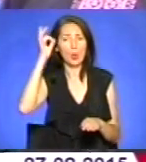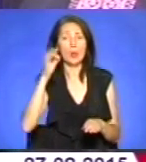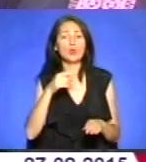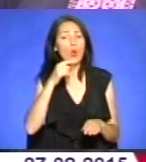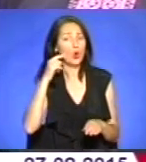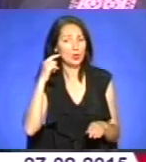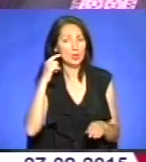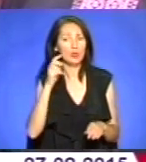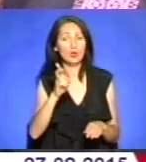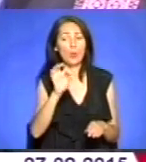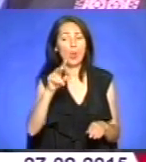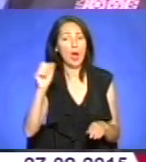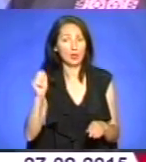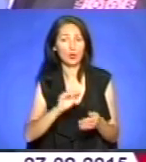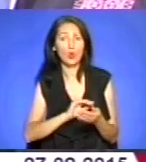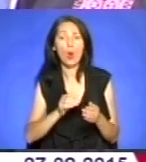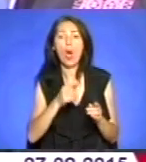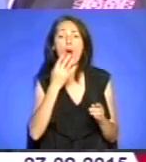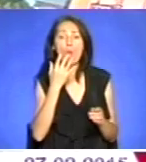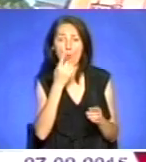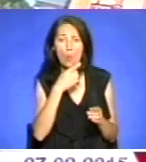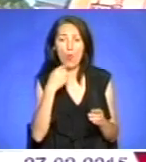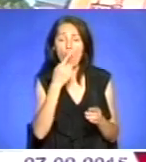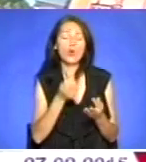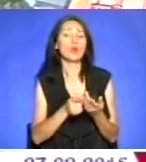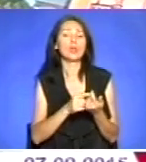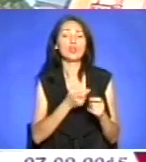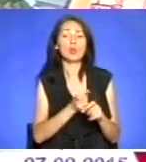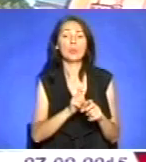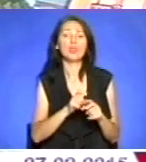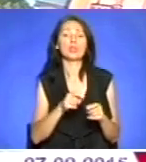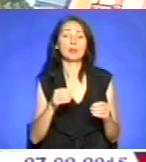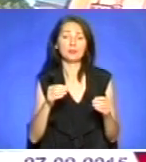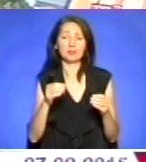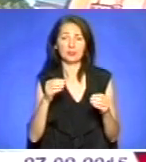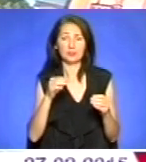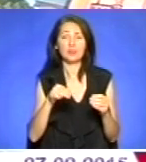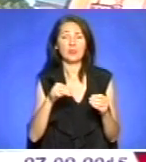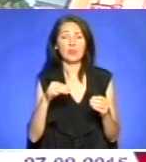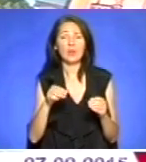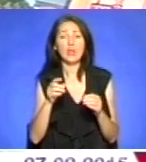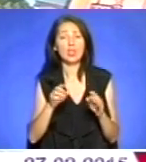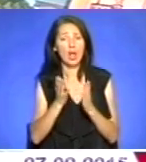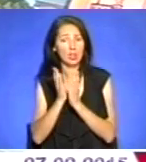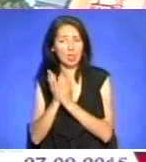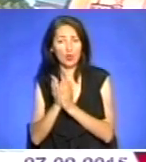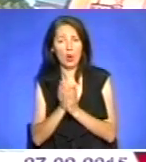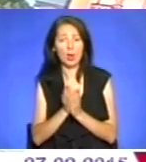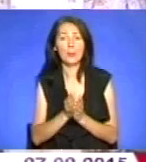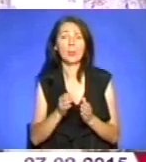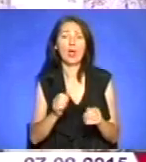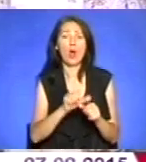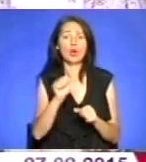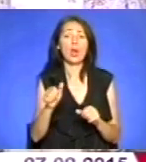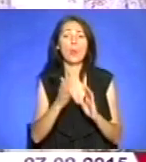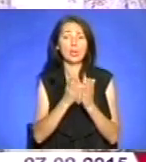налічує кілька тисяч творів загальним обсягом понад 100 томів. Усього за життя Франка окремими книгами з'явилося понад 220